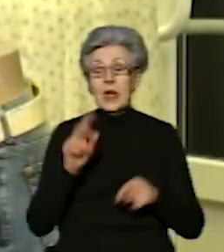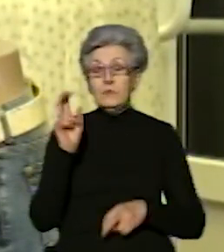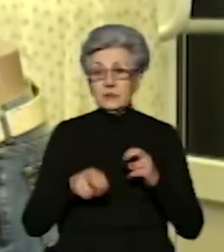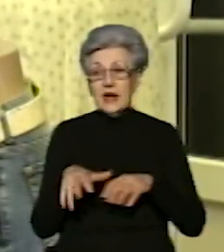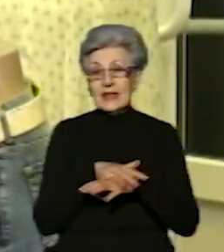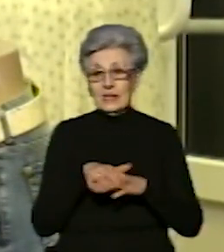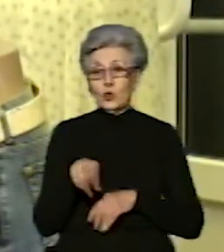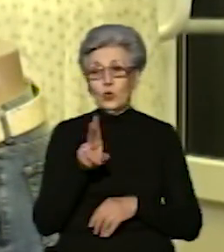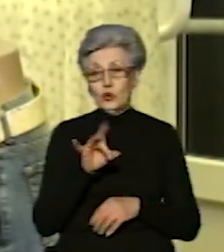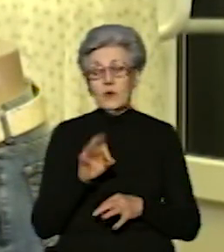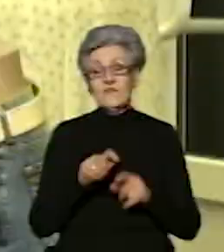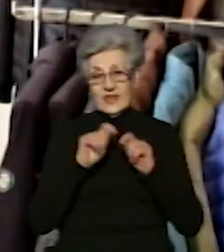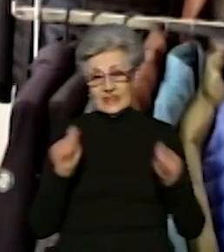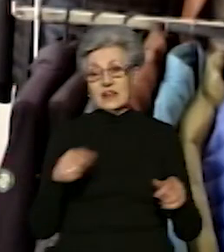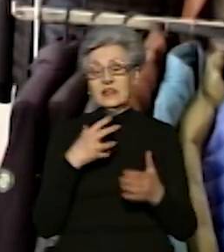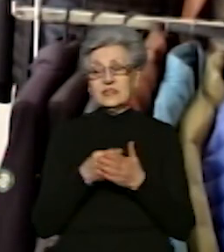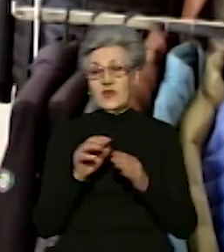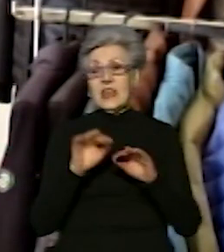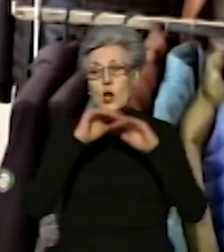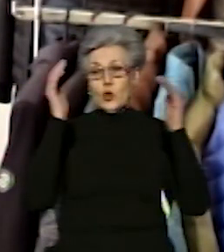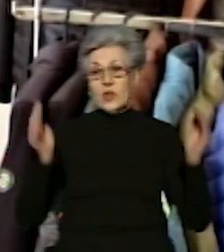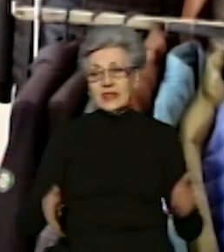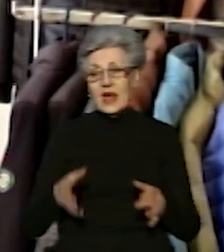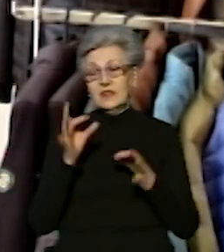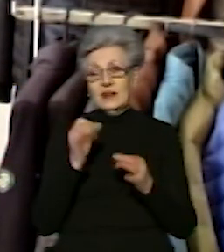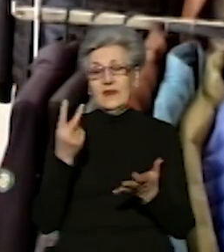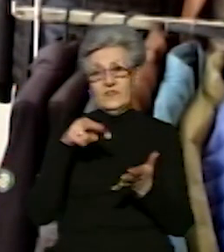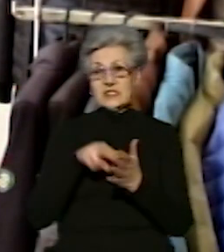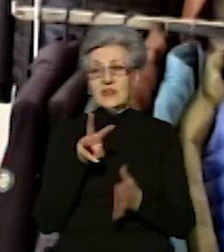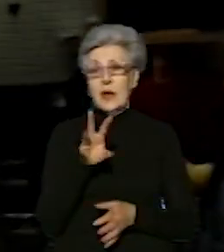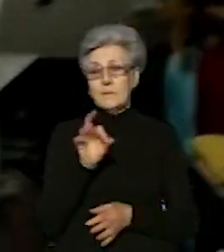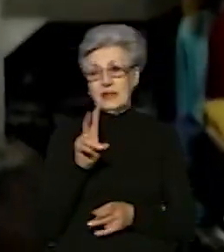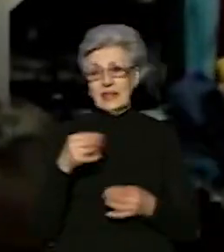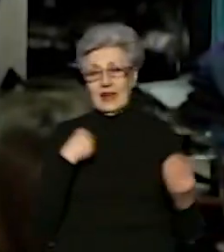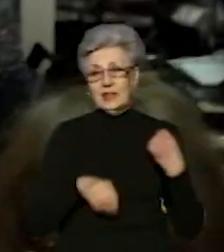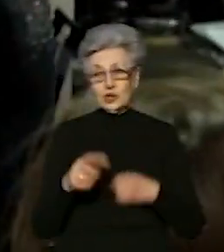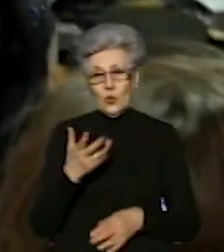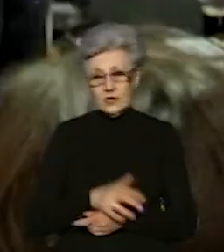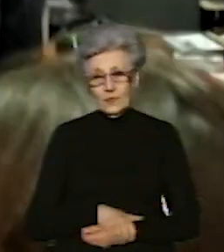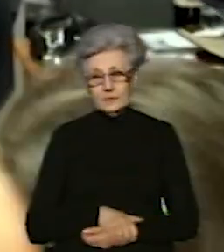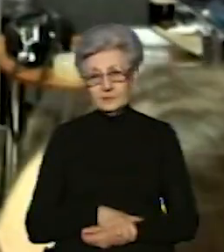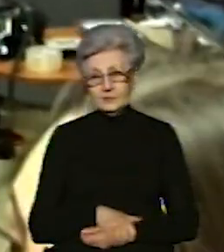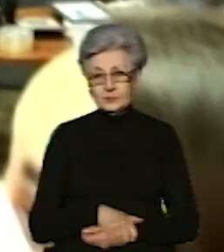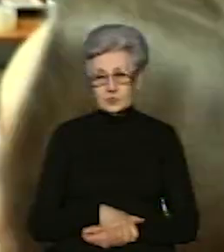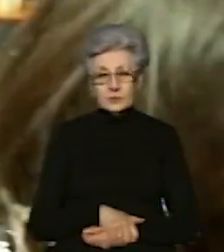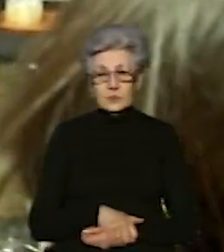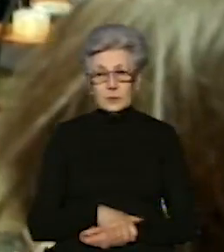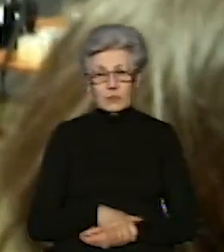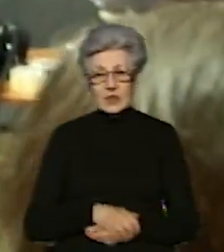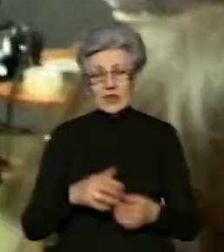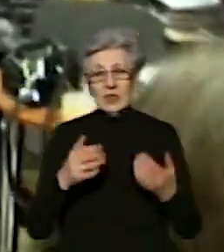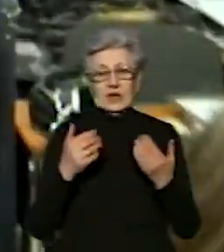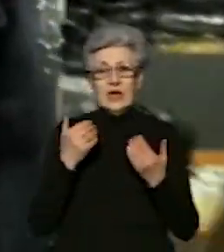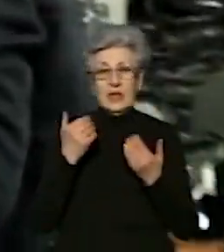ринку «Добробут» відкрили свої контейнери та виставили манекени з одягом. Ви працюєте? А чому у вас відкритий